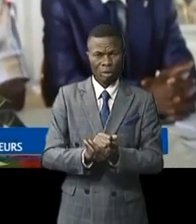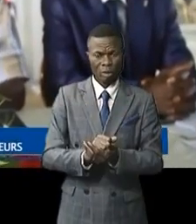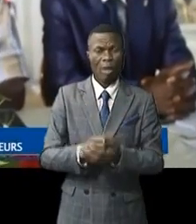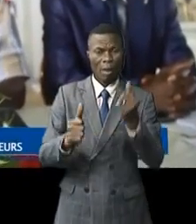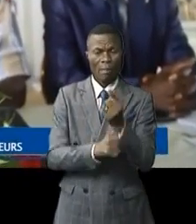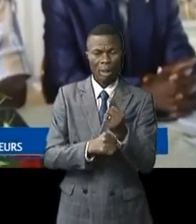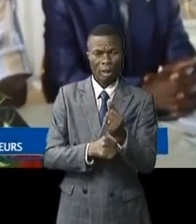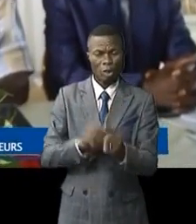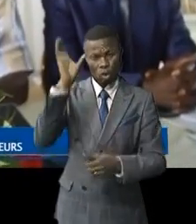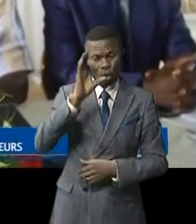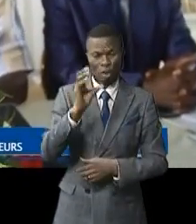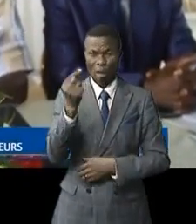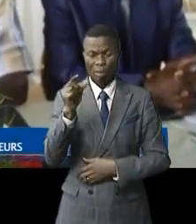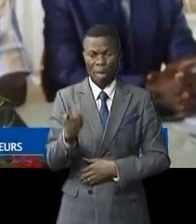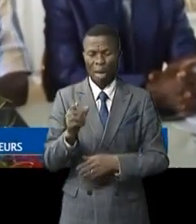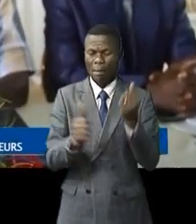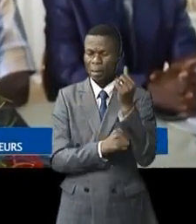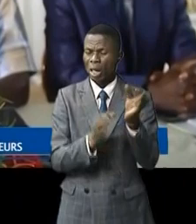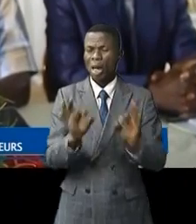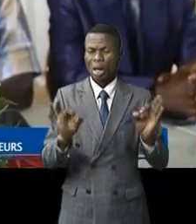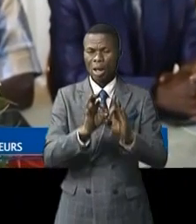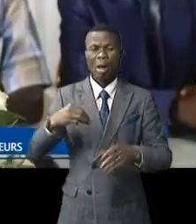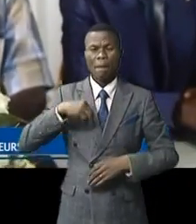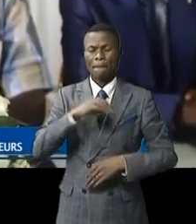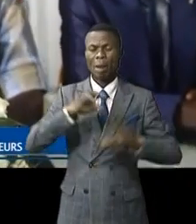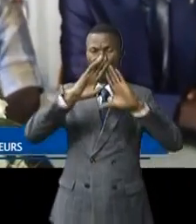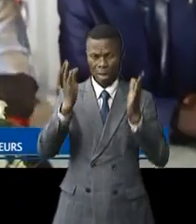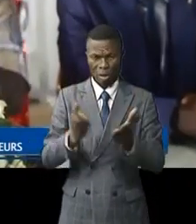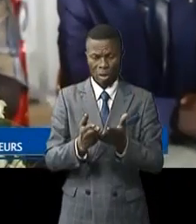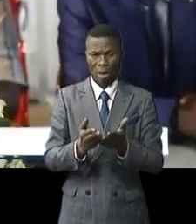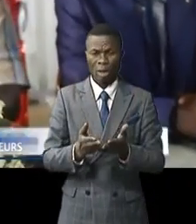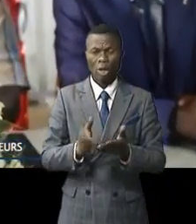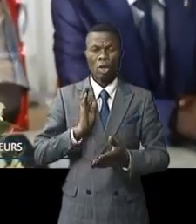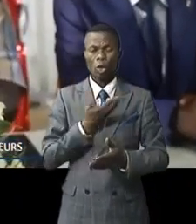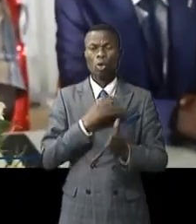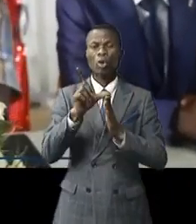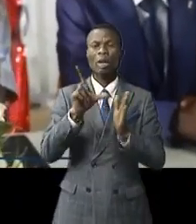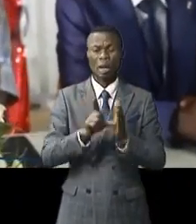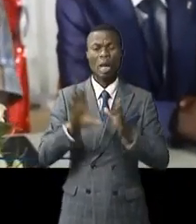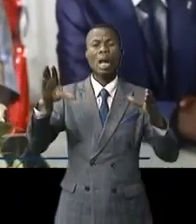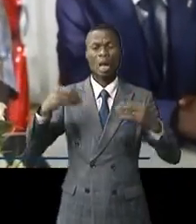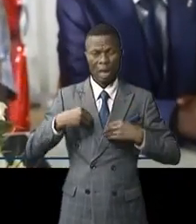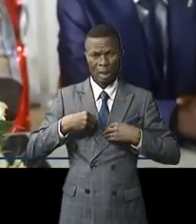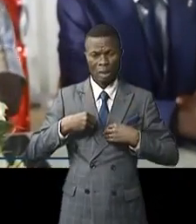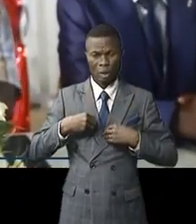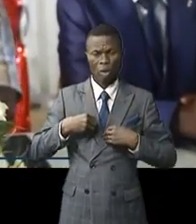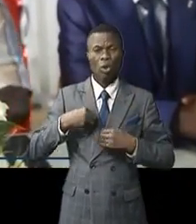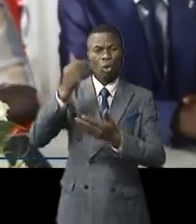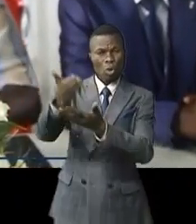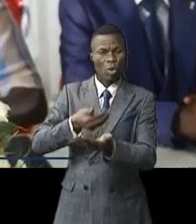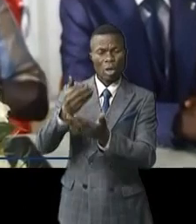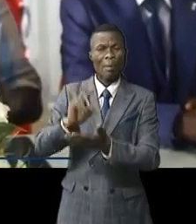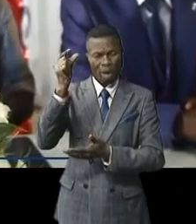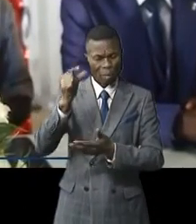craiseurs, c'est un autochtone, il est membre de la communauté locale. D'autant plus que notre loi a voulu que l'exploitation des mines du Congo soit